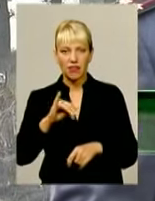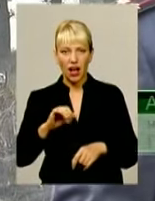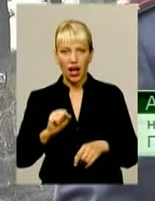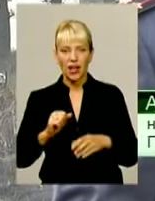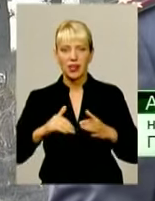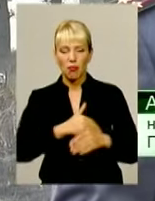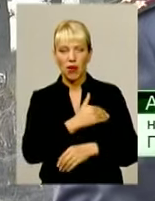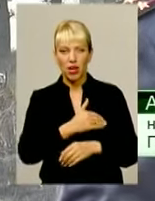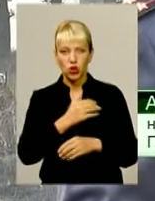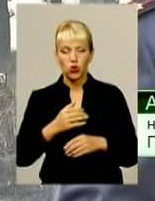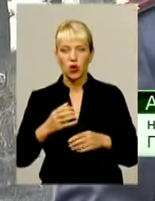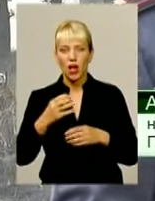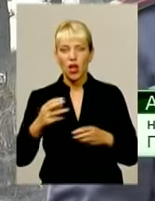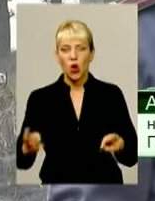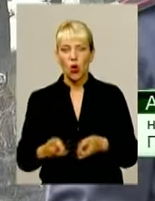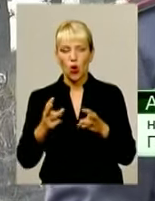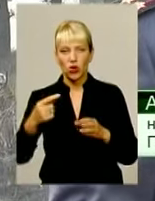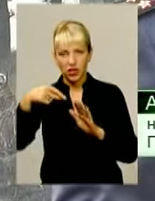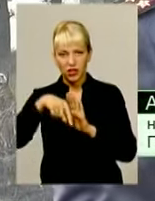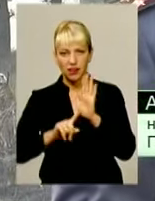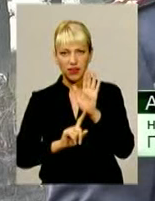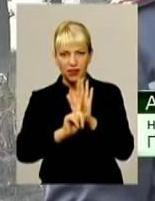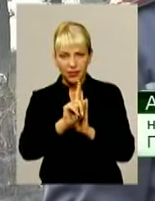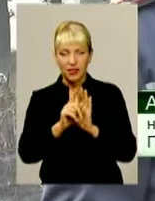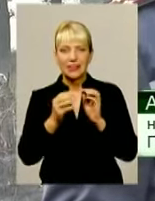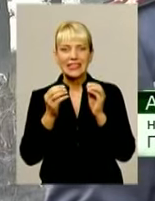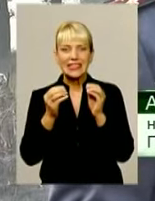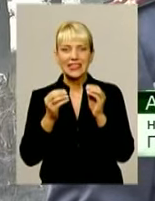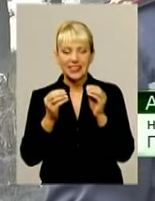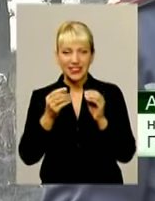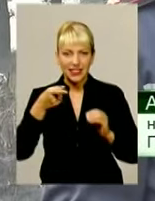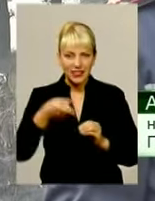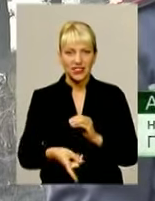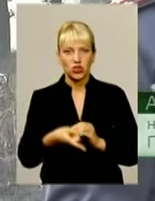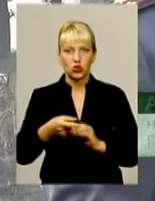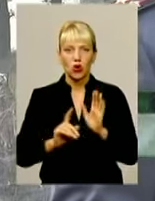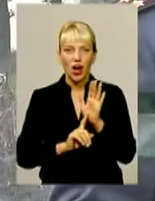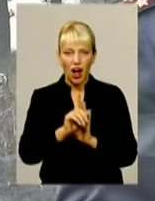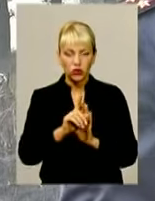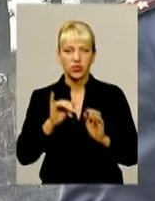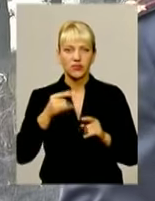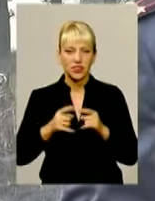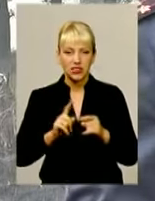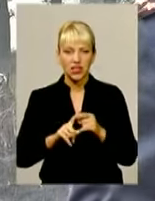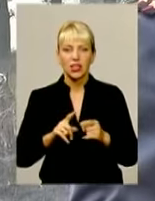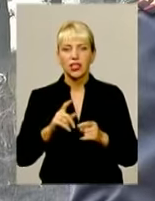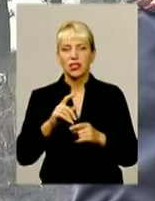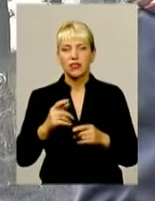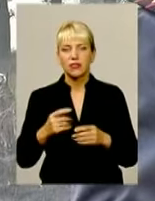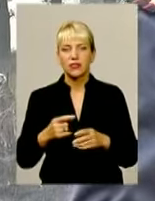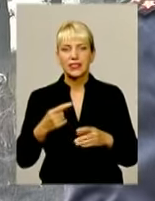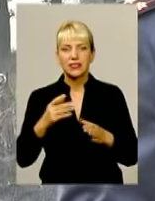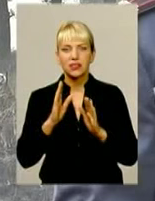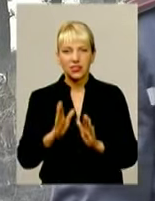торфу в осередку горіння складає більше тисячі градусів. Тому саме такий дієвий спосіб